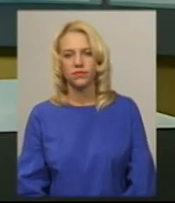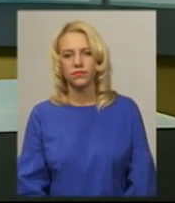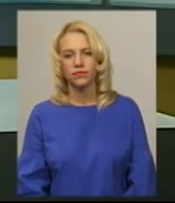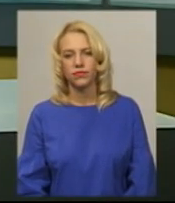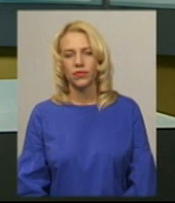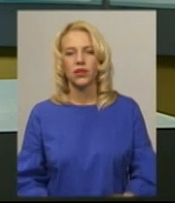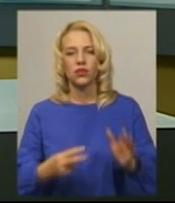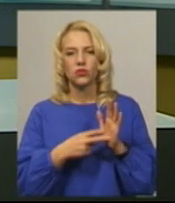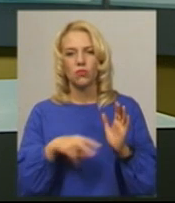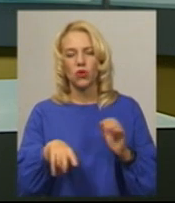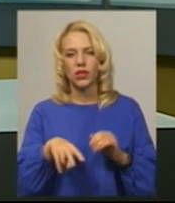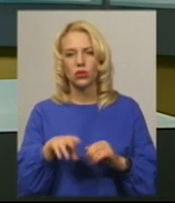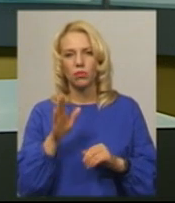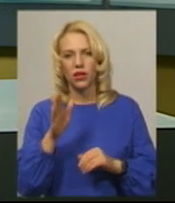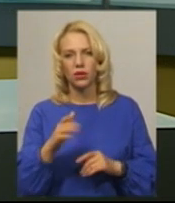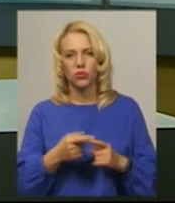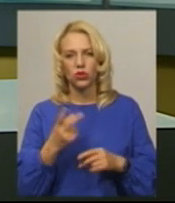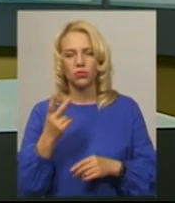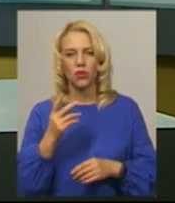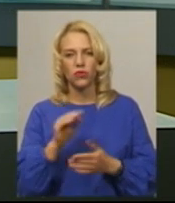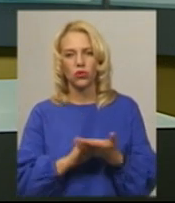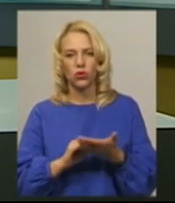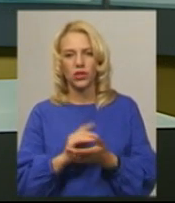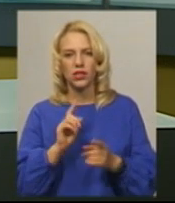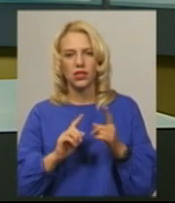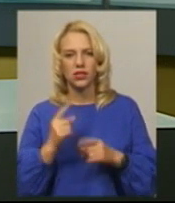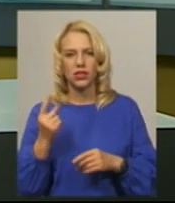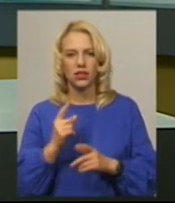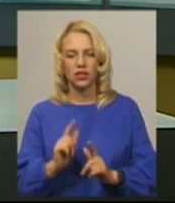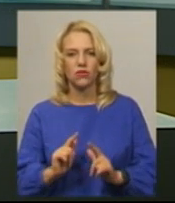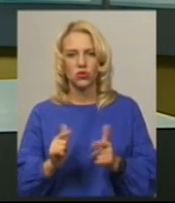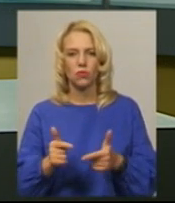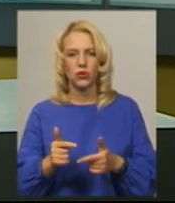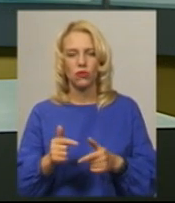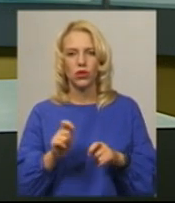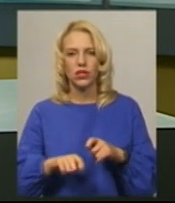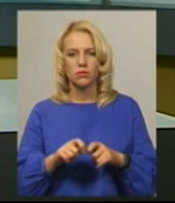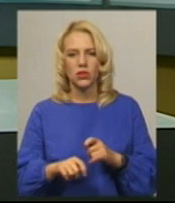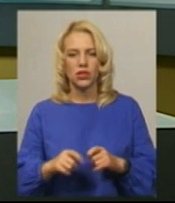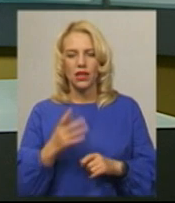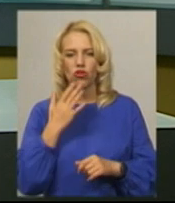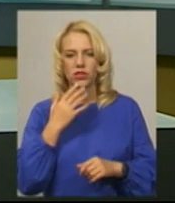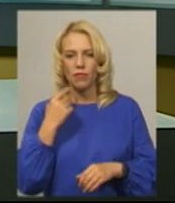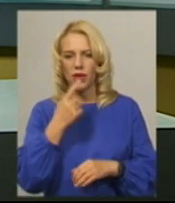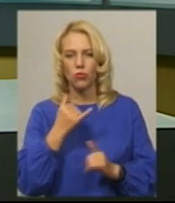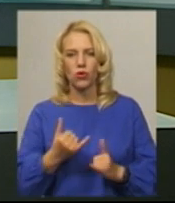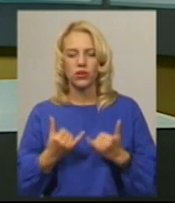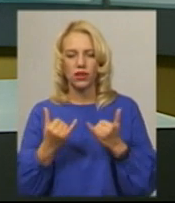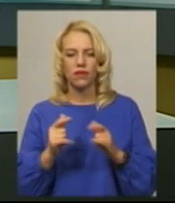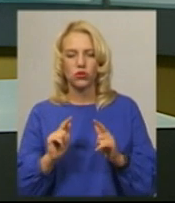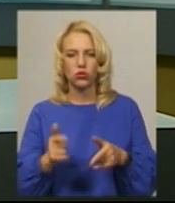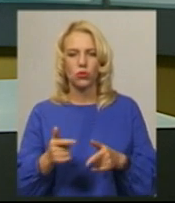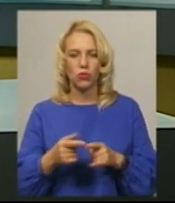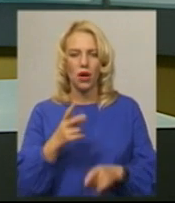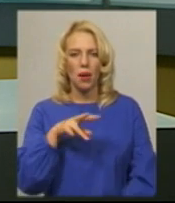7 листопада відбудеться повторна сесія єдиного вступного іспиту з іноземних мов для вступу на магістратуру. Про це новинам на